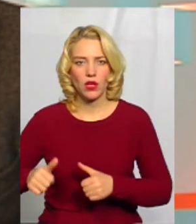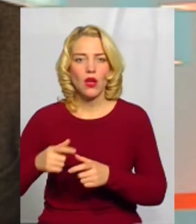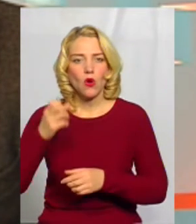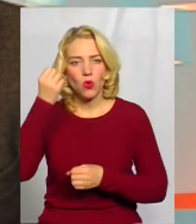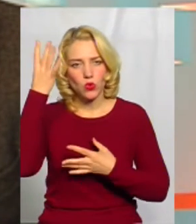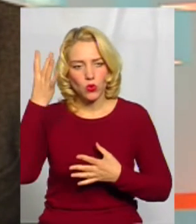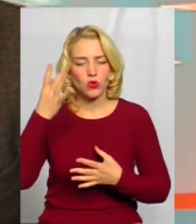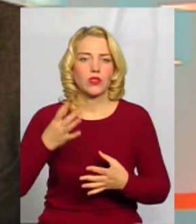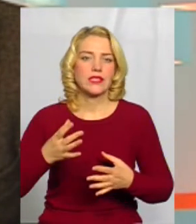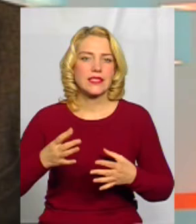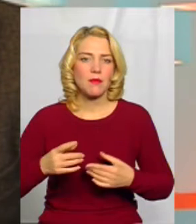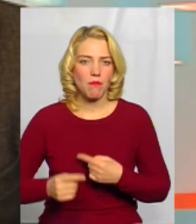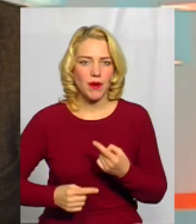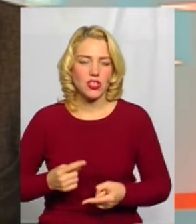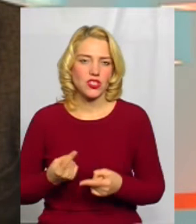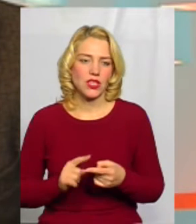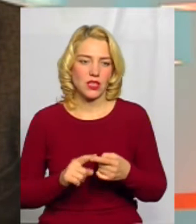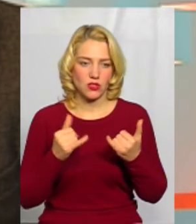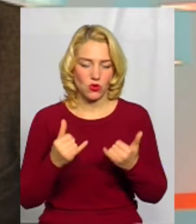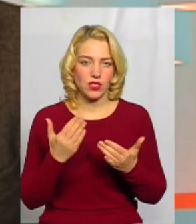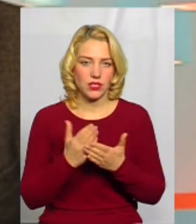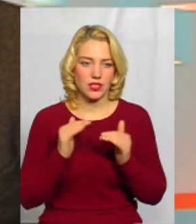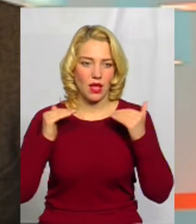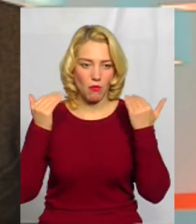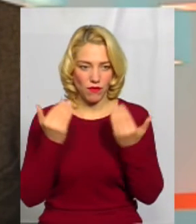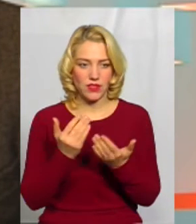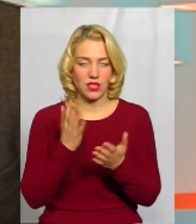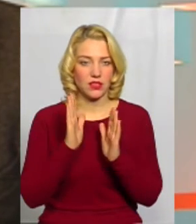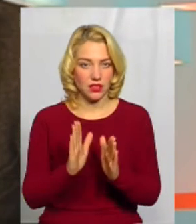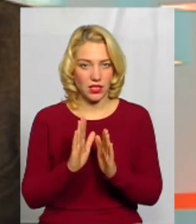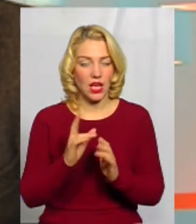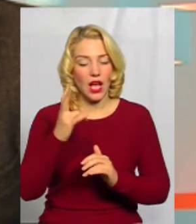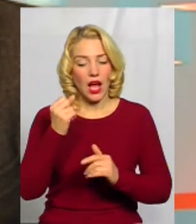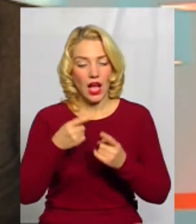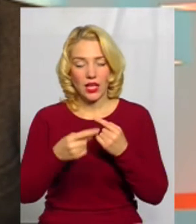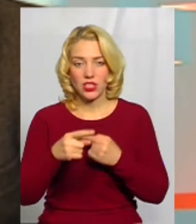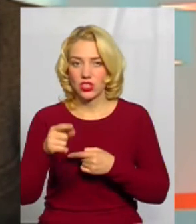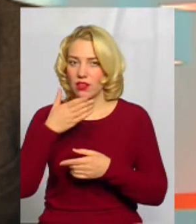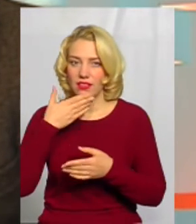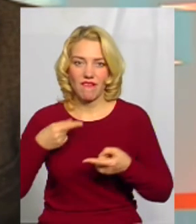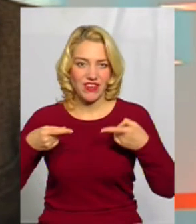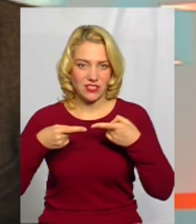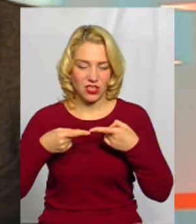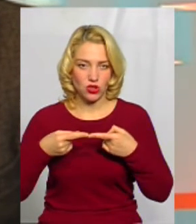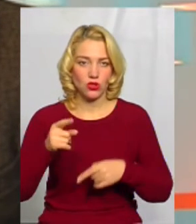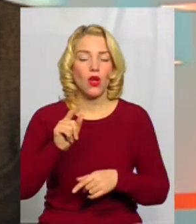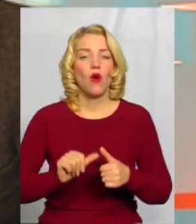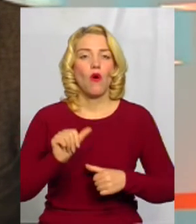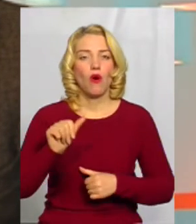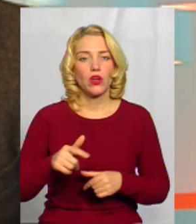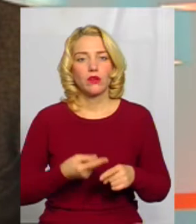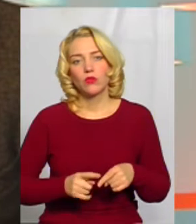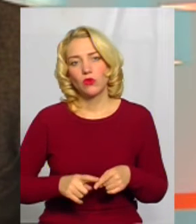сьогодні це тільки заповідник. Інші не визначено. Крім того,